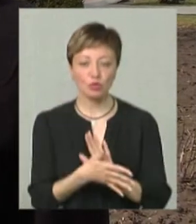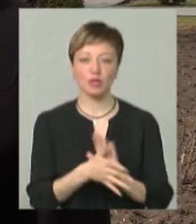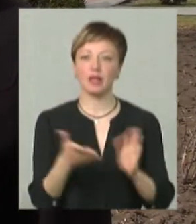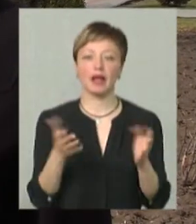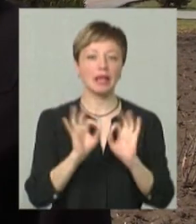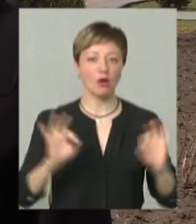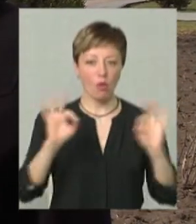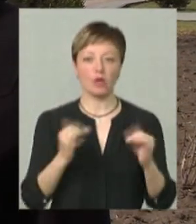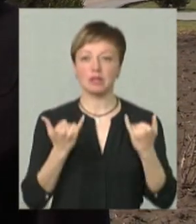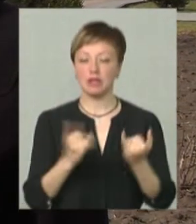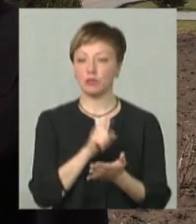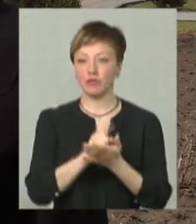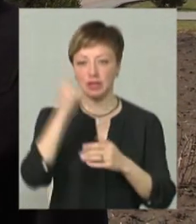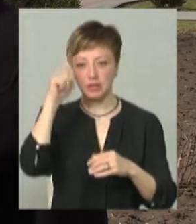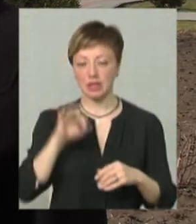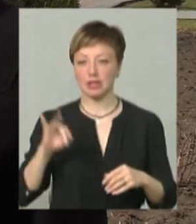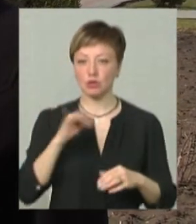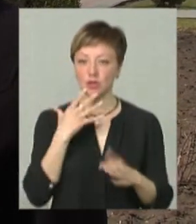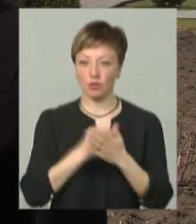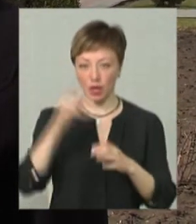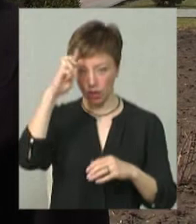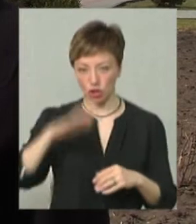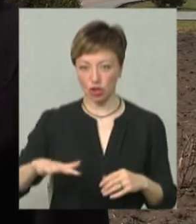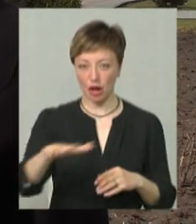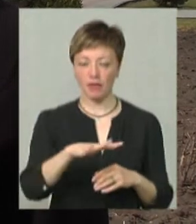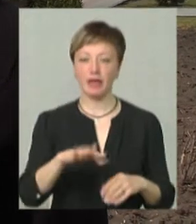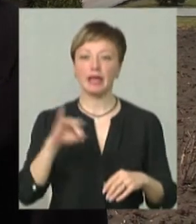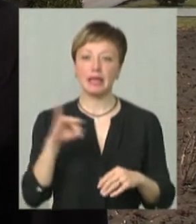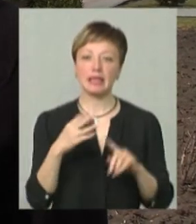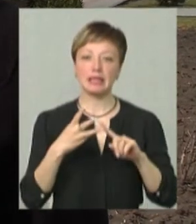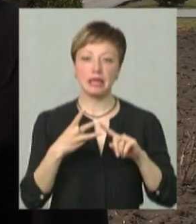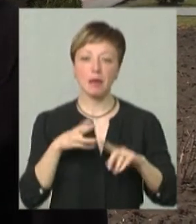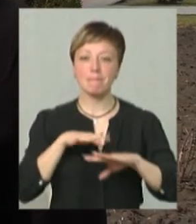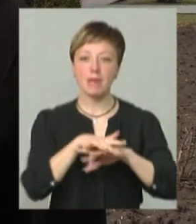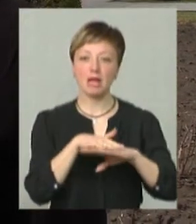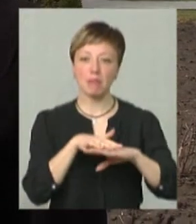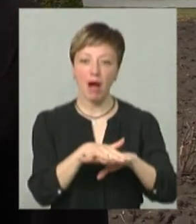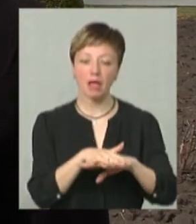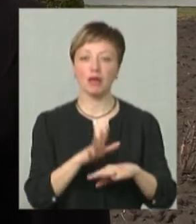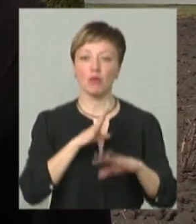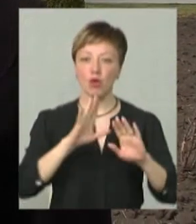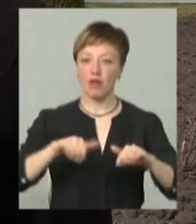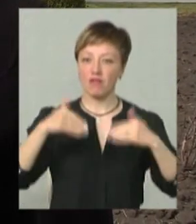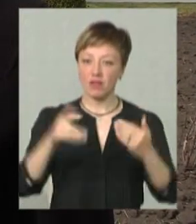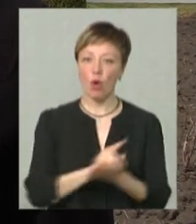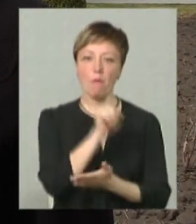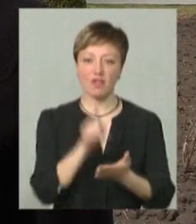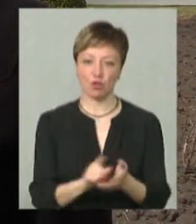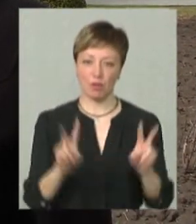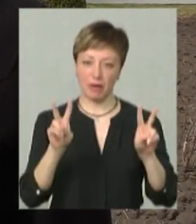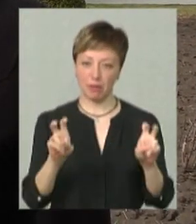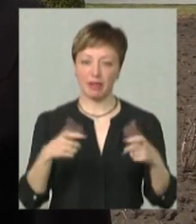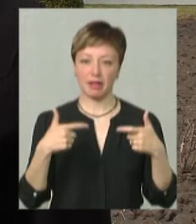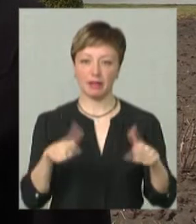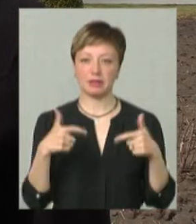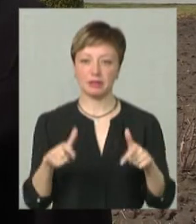що як ніколи ми зараз повинні знати історію своєї держави. І математика, яка була винесена обов'язковим предметом на